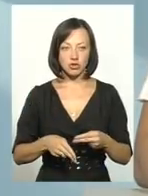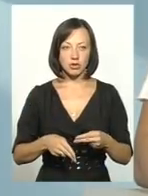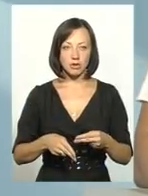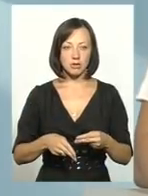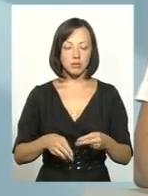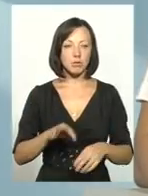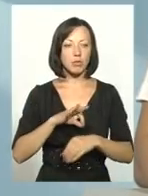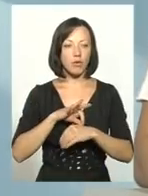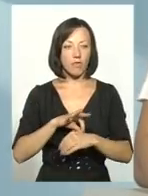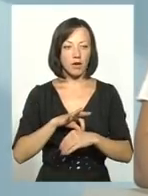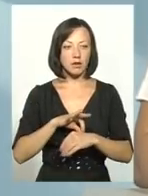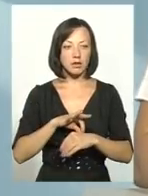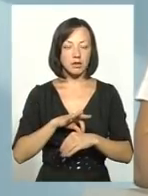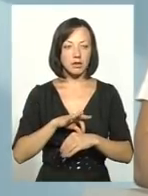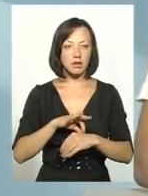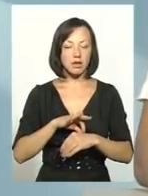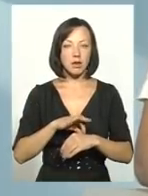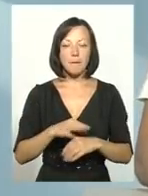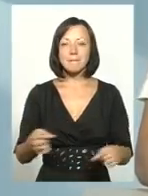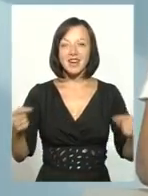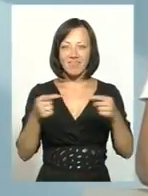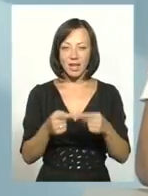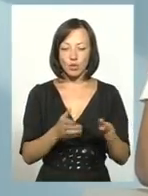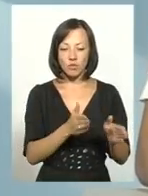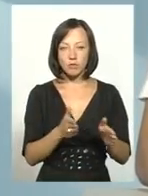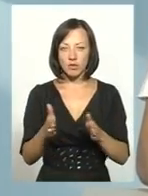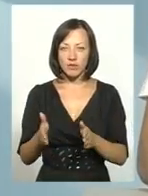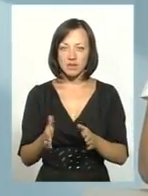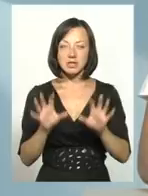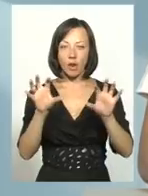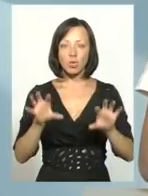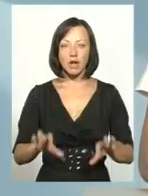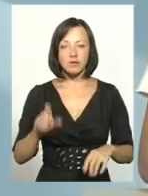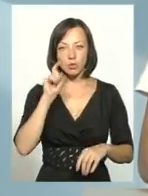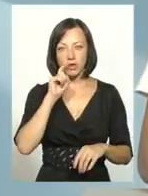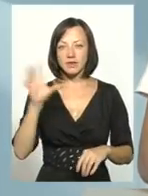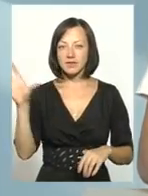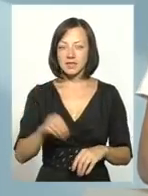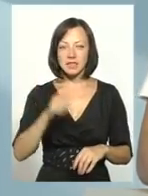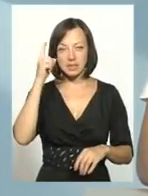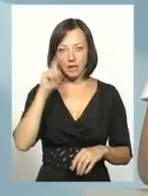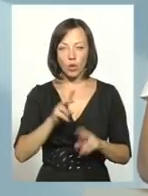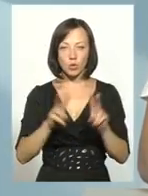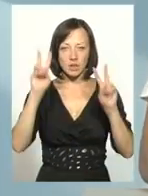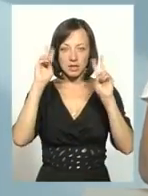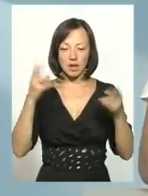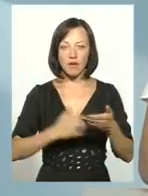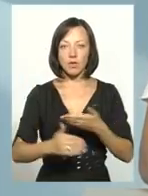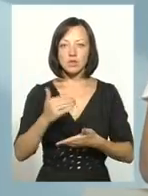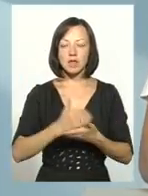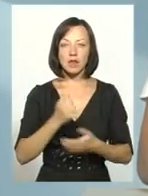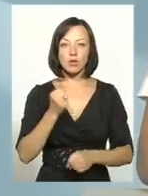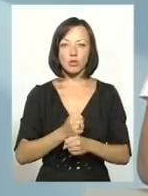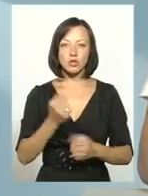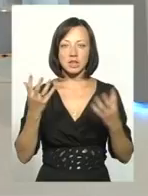завершити проведення у відповідність чинного українського законодавства. Я думаю, що всі знають, а хто не знають, я скажу, що в останній робочий